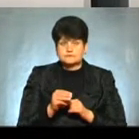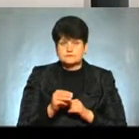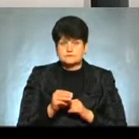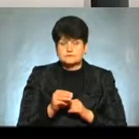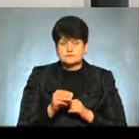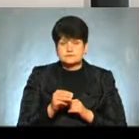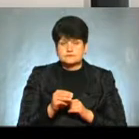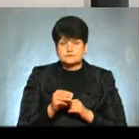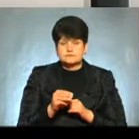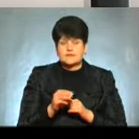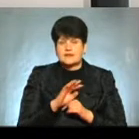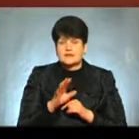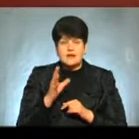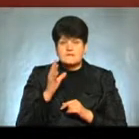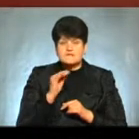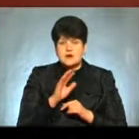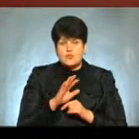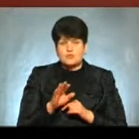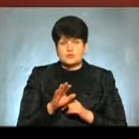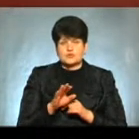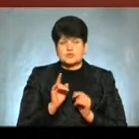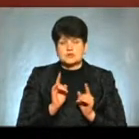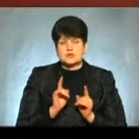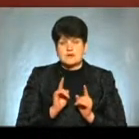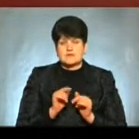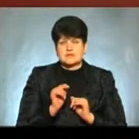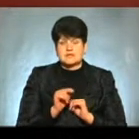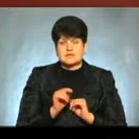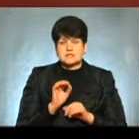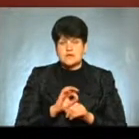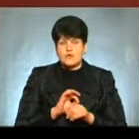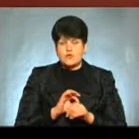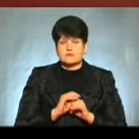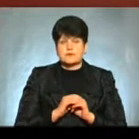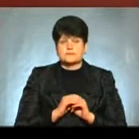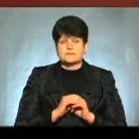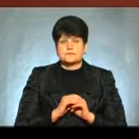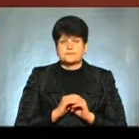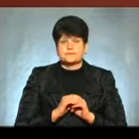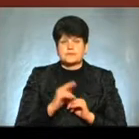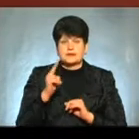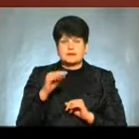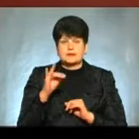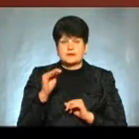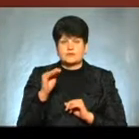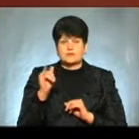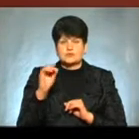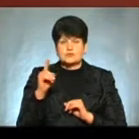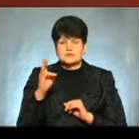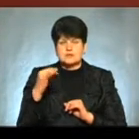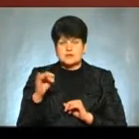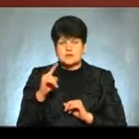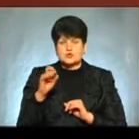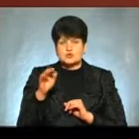враховуючи навіть такі захворення як дифузний вузловий зоб